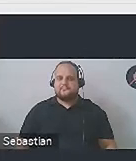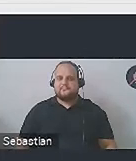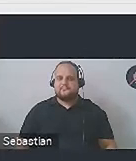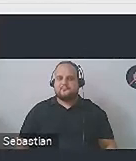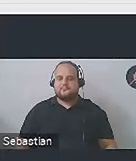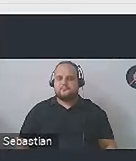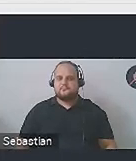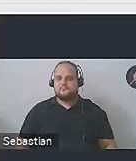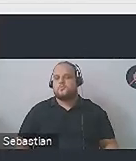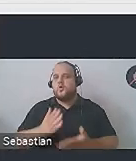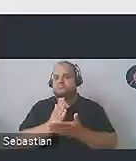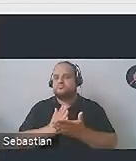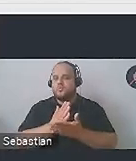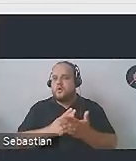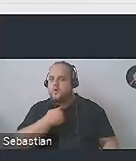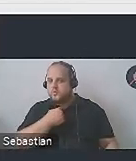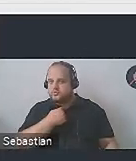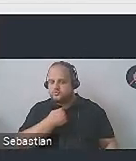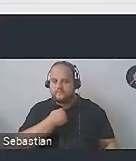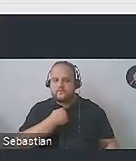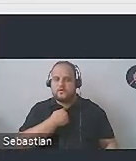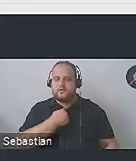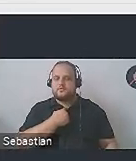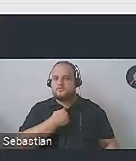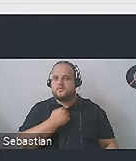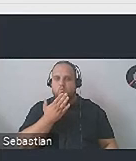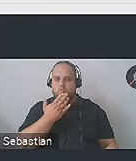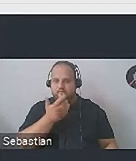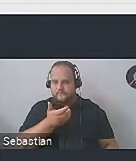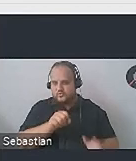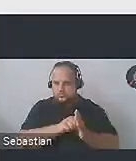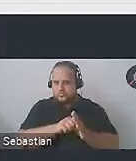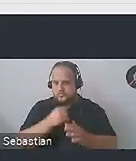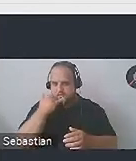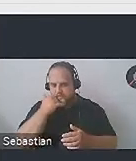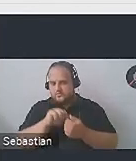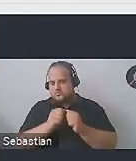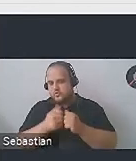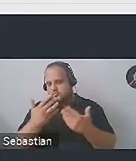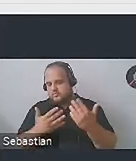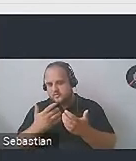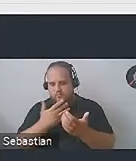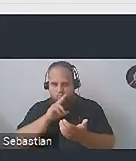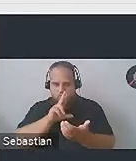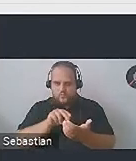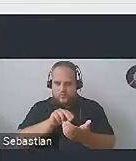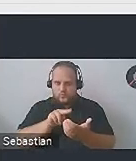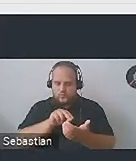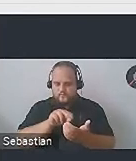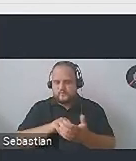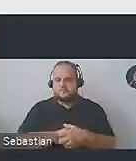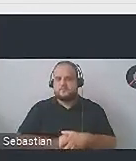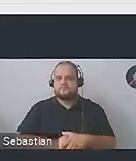Kolejna sprawa, obsługa głosowa, czyli polecenia mówione do sprzętu, dzięki którym możemy